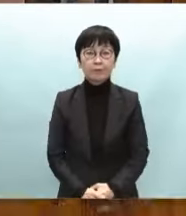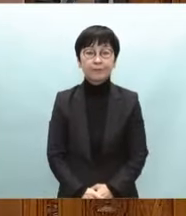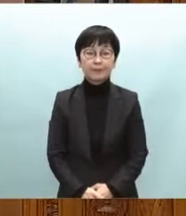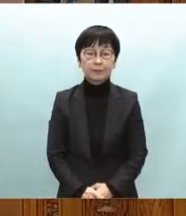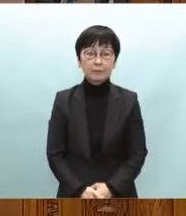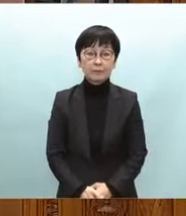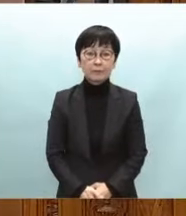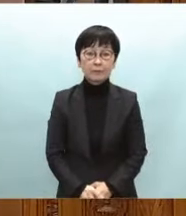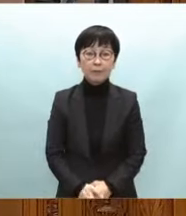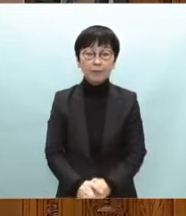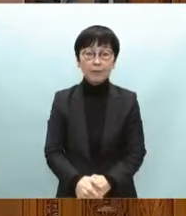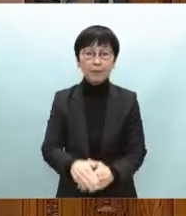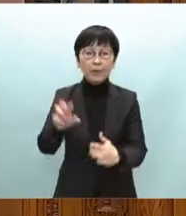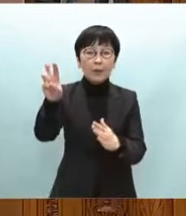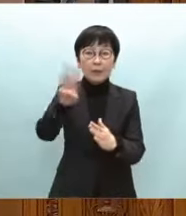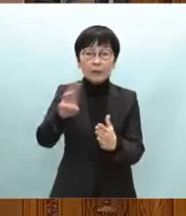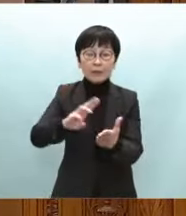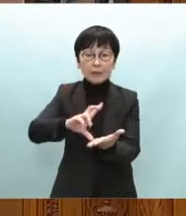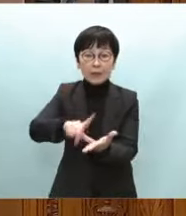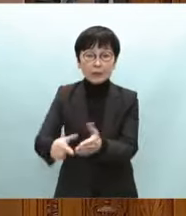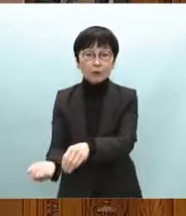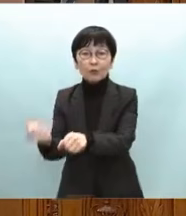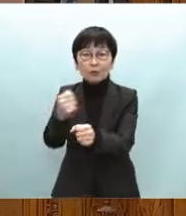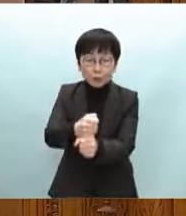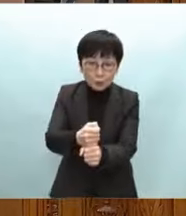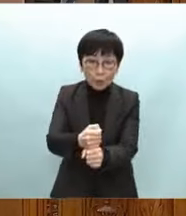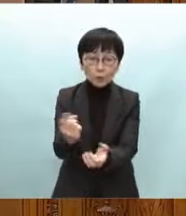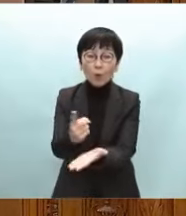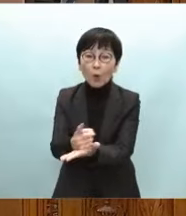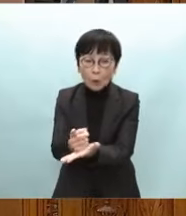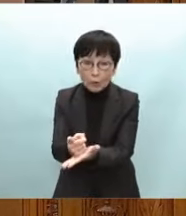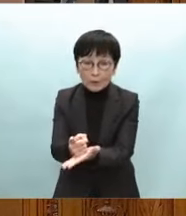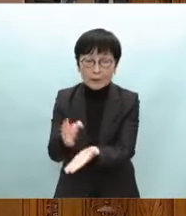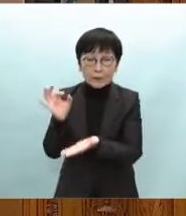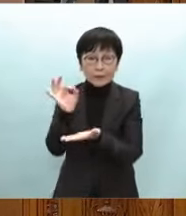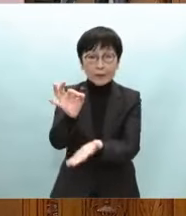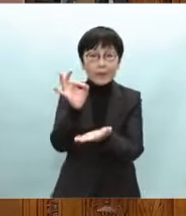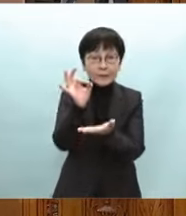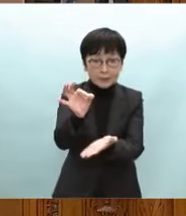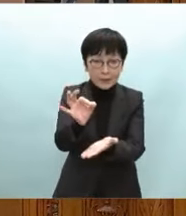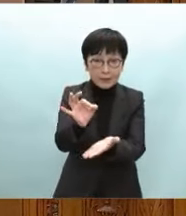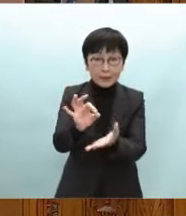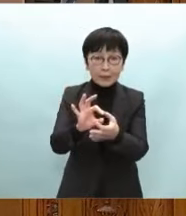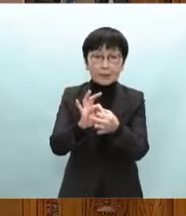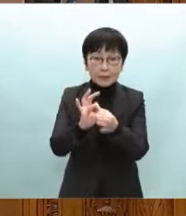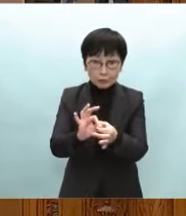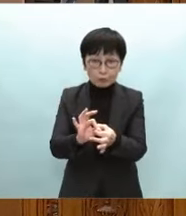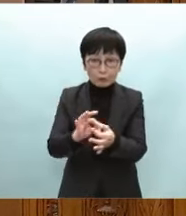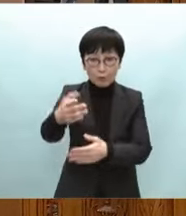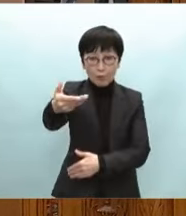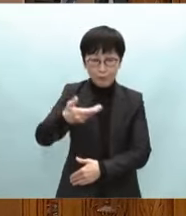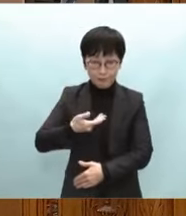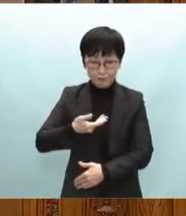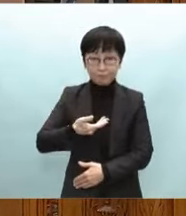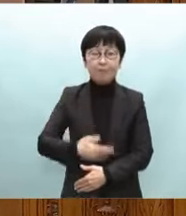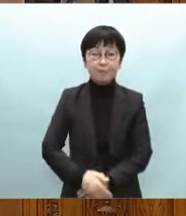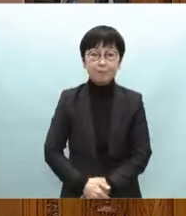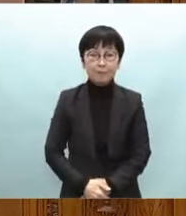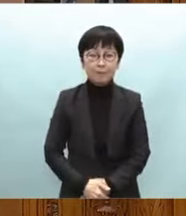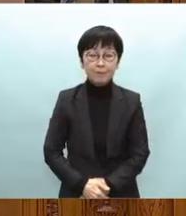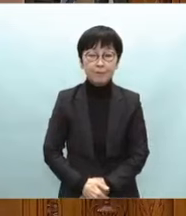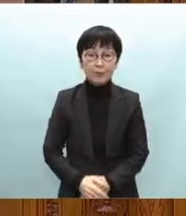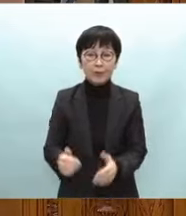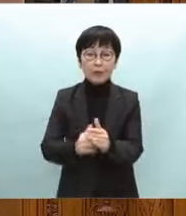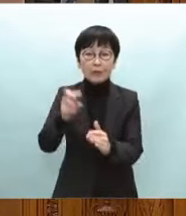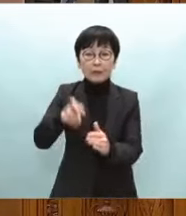被災地復興に向けた方針と財政支援についてお尋ねがありました石